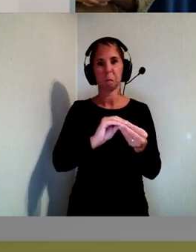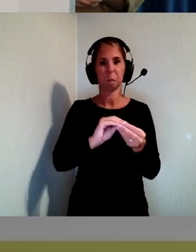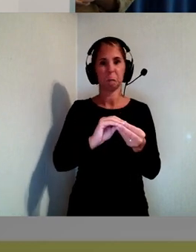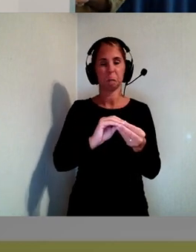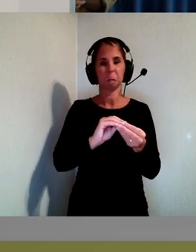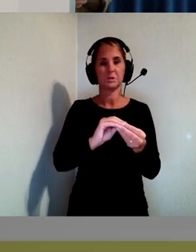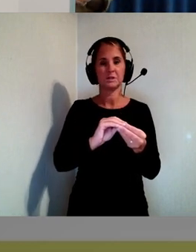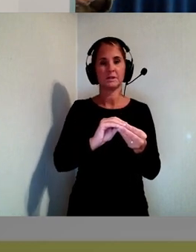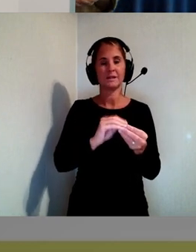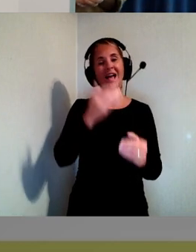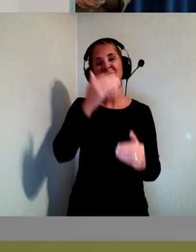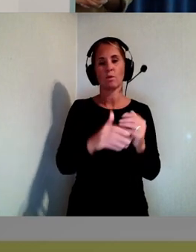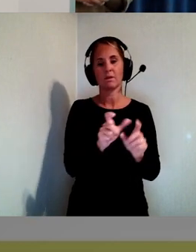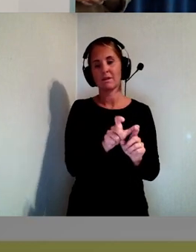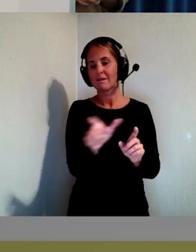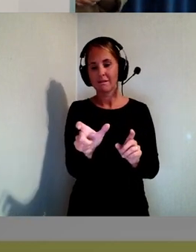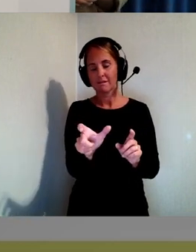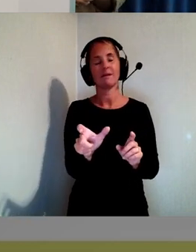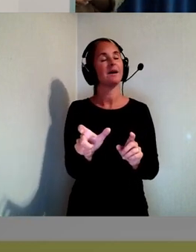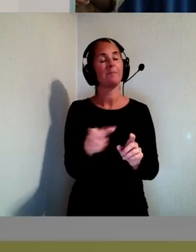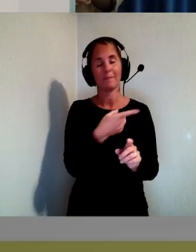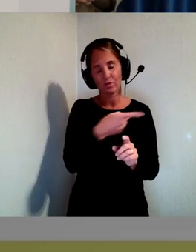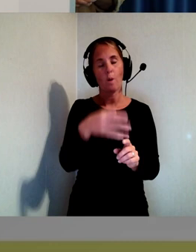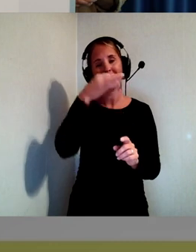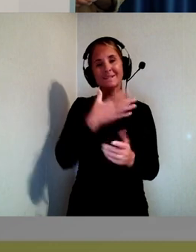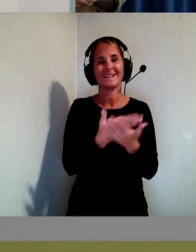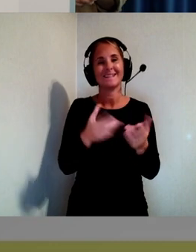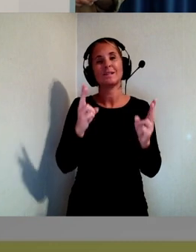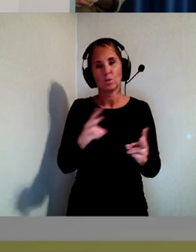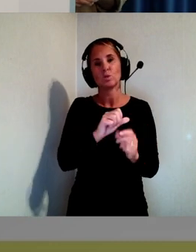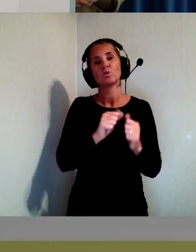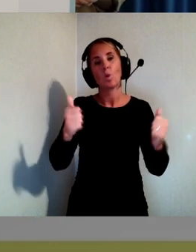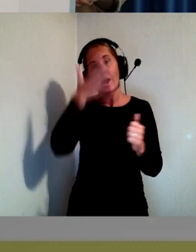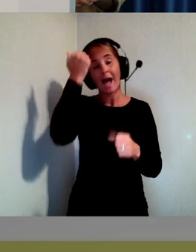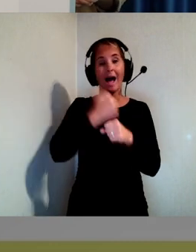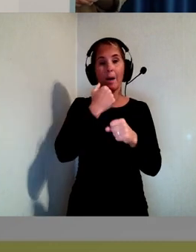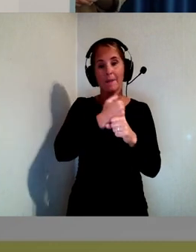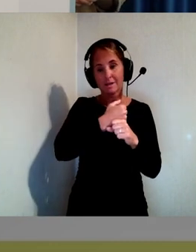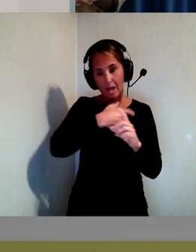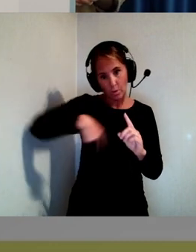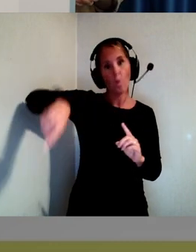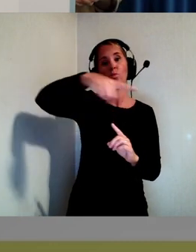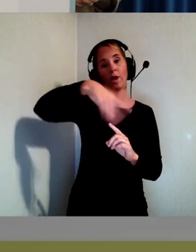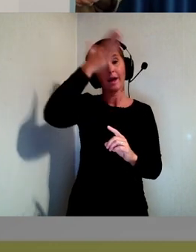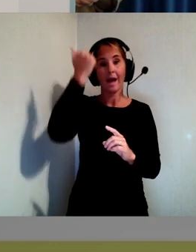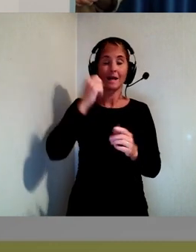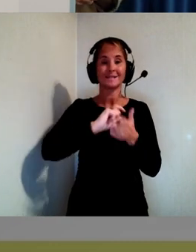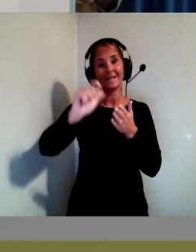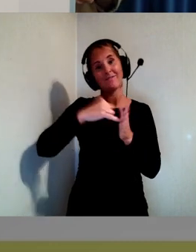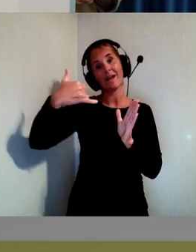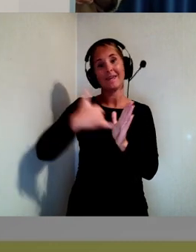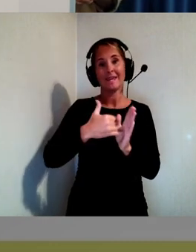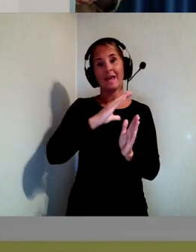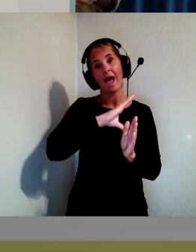tänker mig att de riskerna är inte jättestora och de går att arbeta runt. Man skulle till exempel i all texten kunna skriva någonting i stil med att